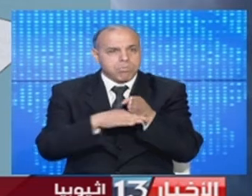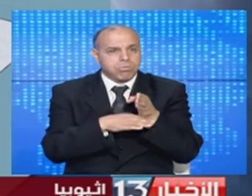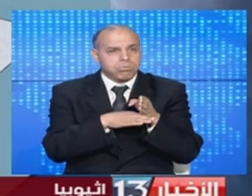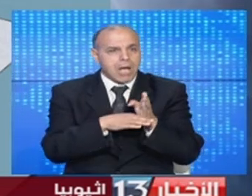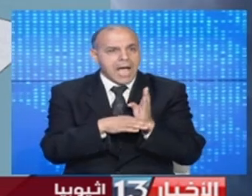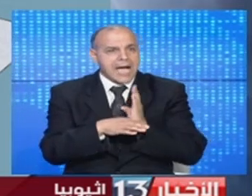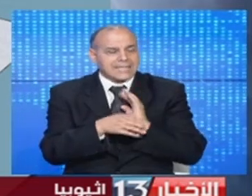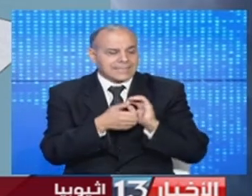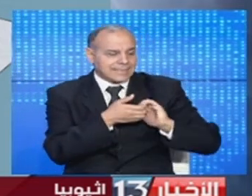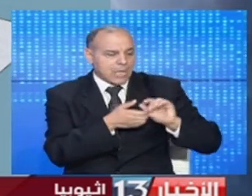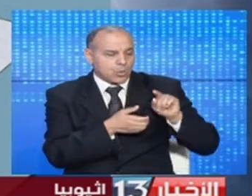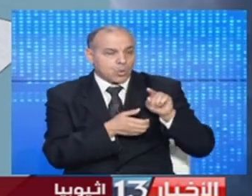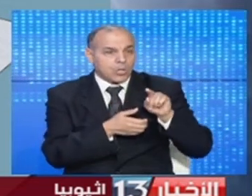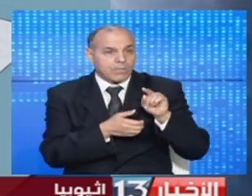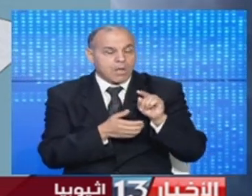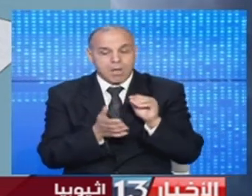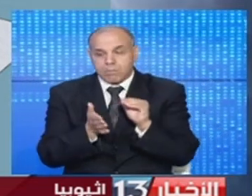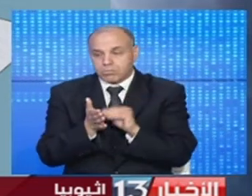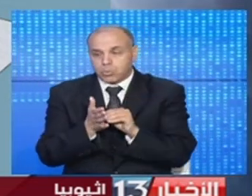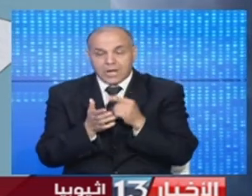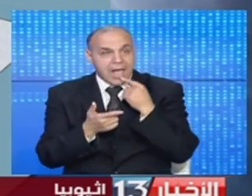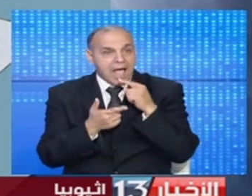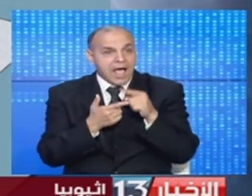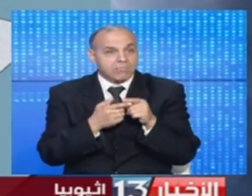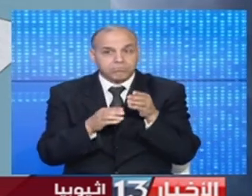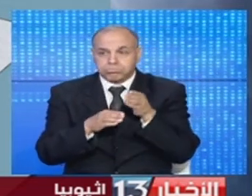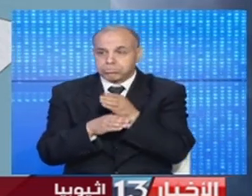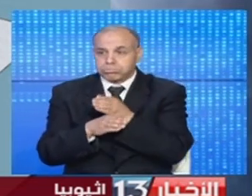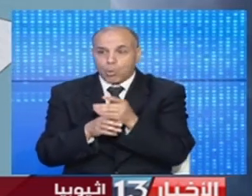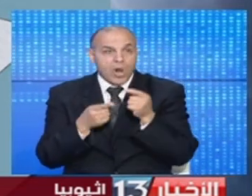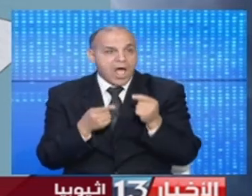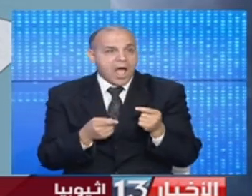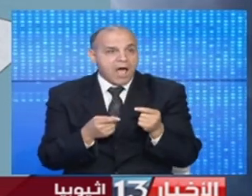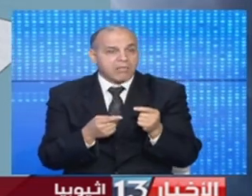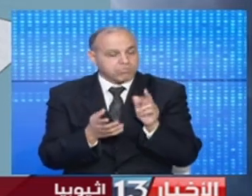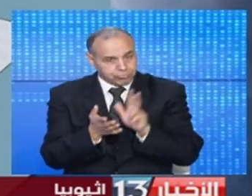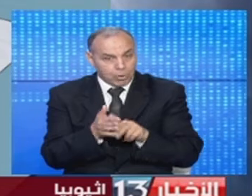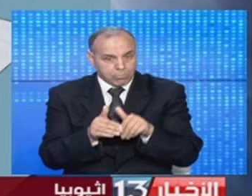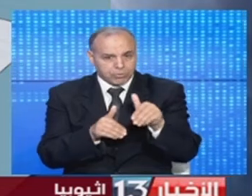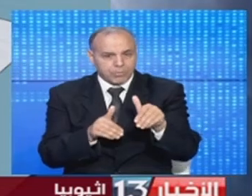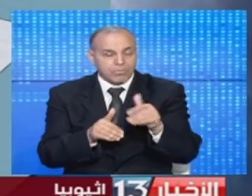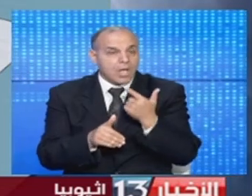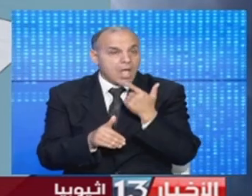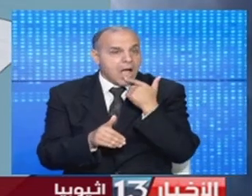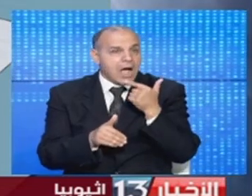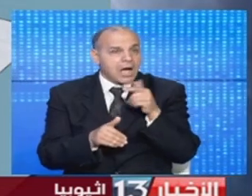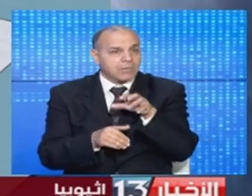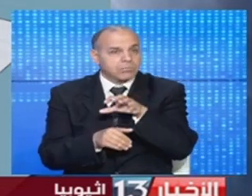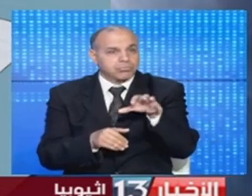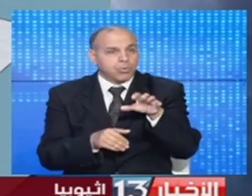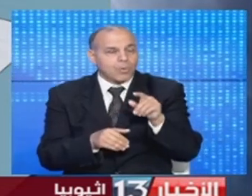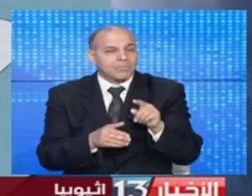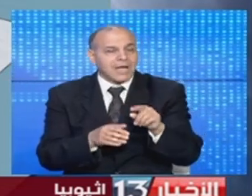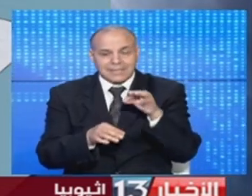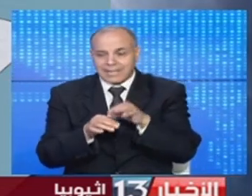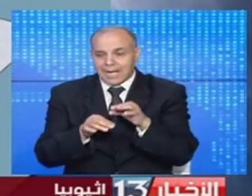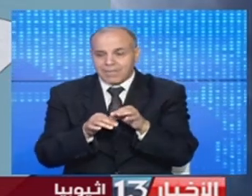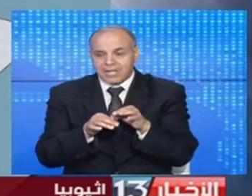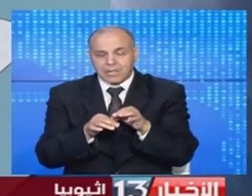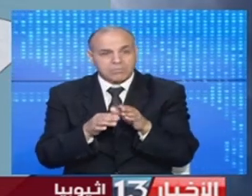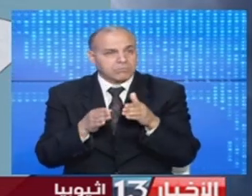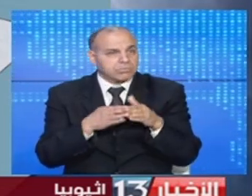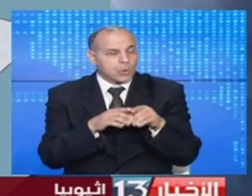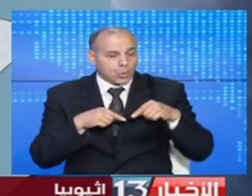القوات الاتحادية مضيفة أن العمليات بدأت بالفعل وأجرى إقليم تيجاري انتخابات في